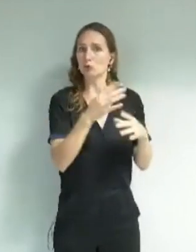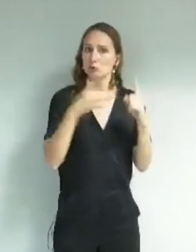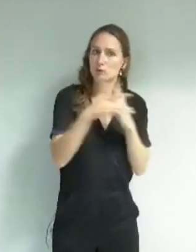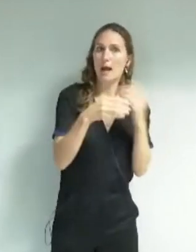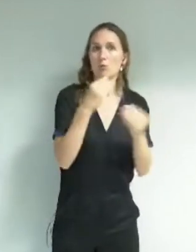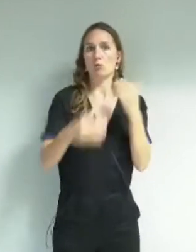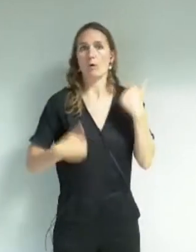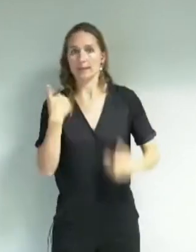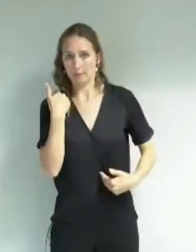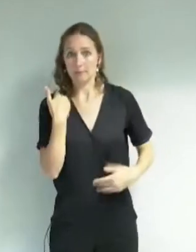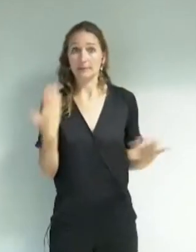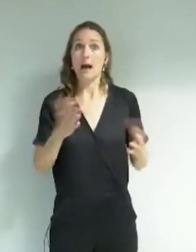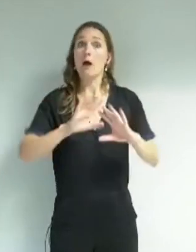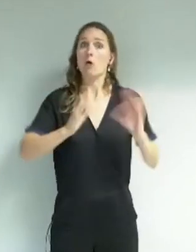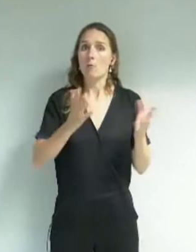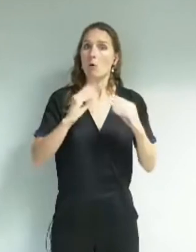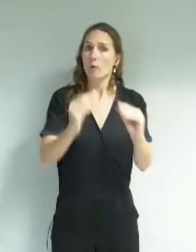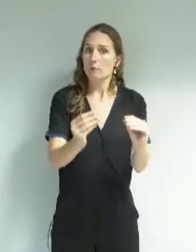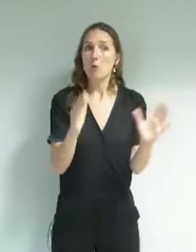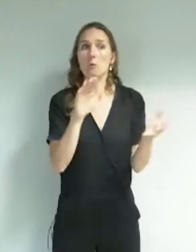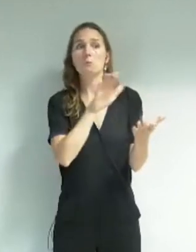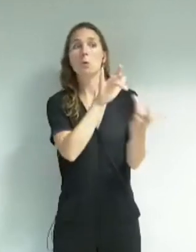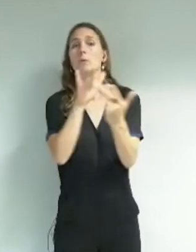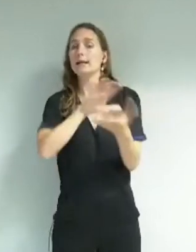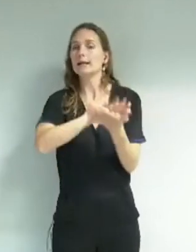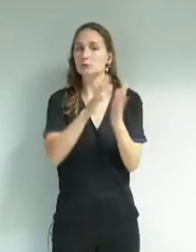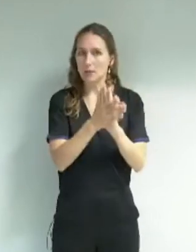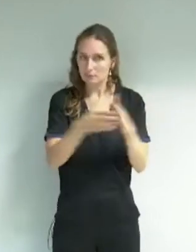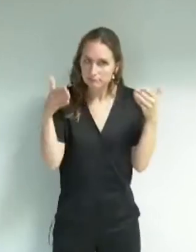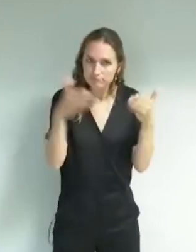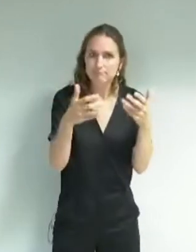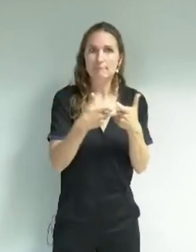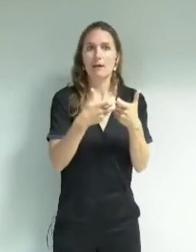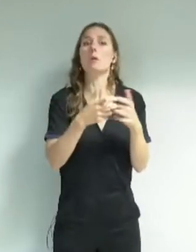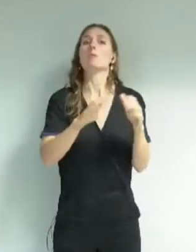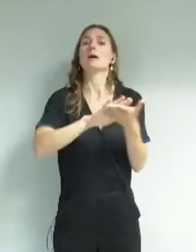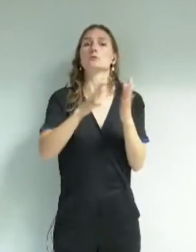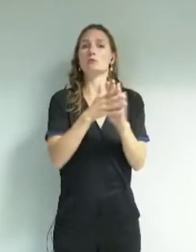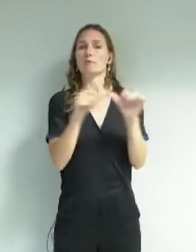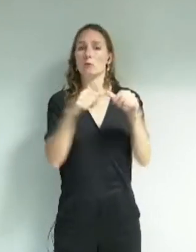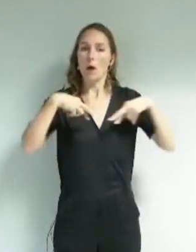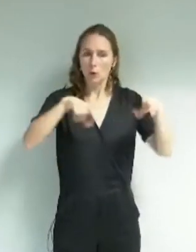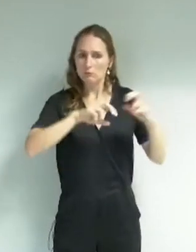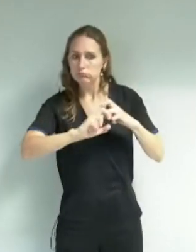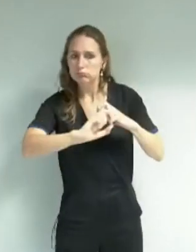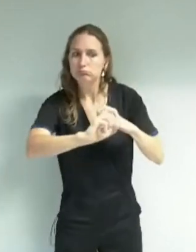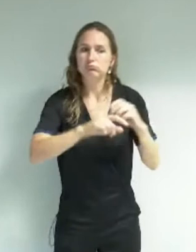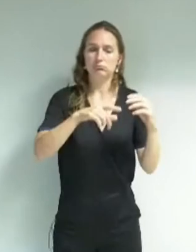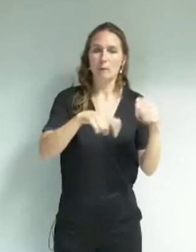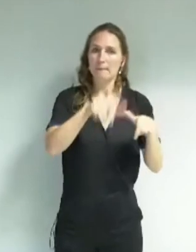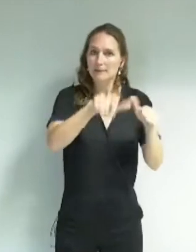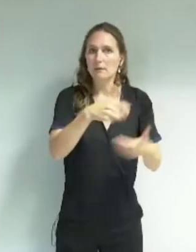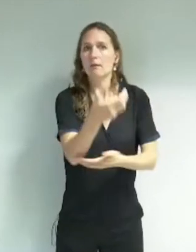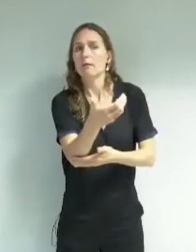associations dédiées, exemple Association de Maraude, partir à partir de parcours de vie des personnes, de leur